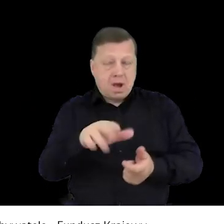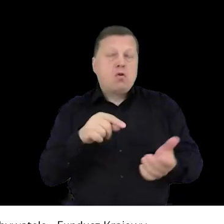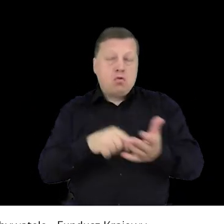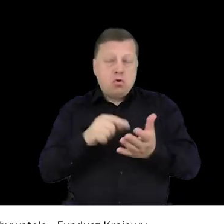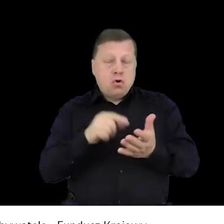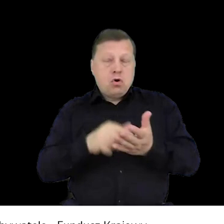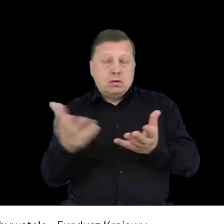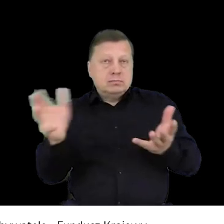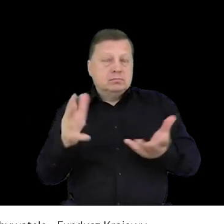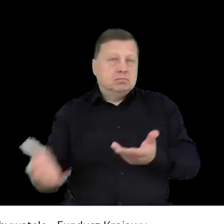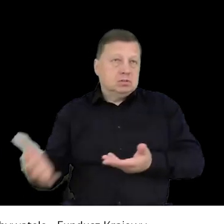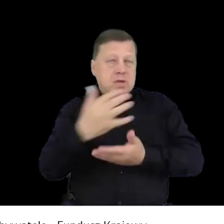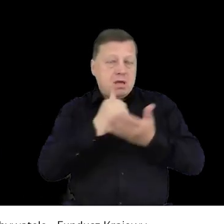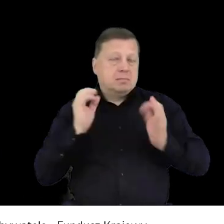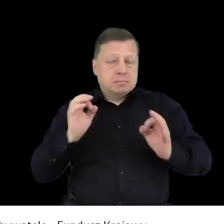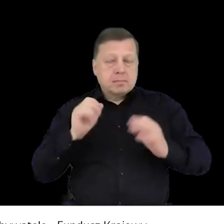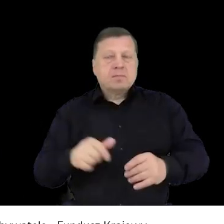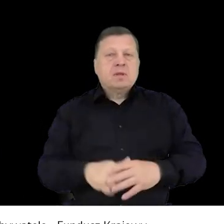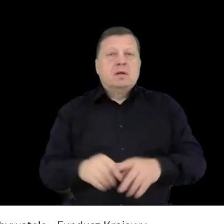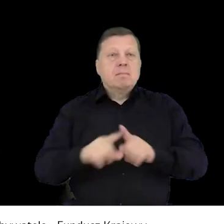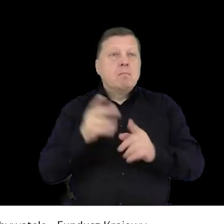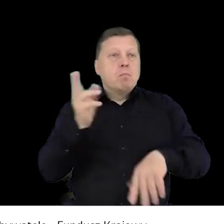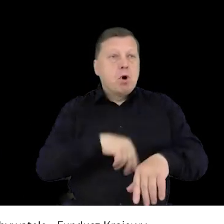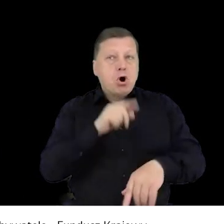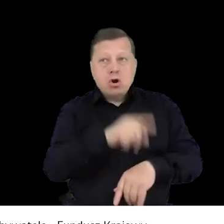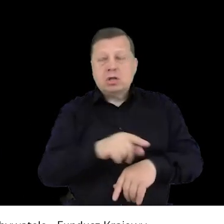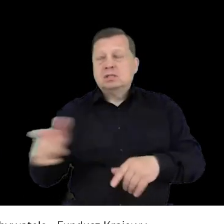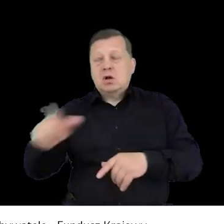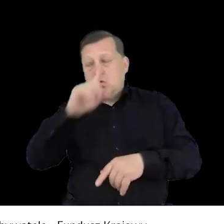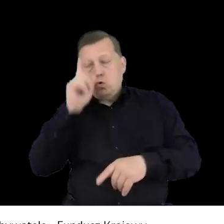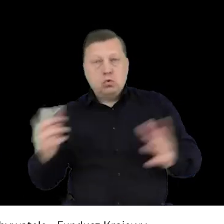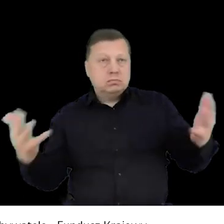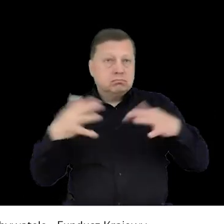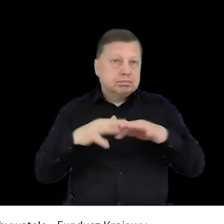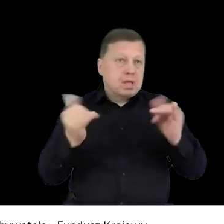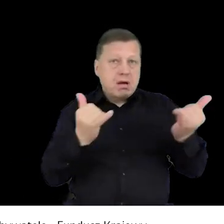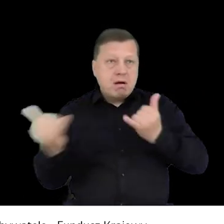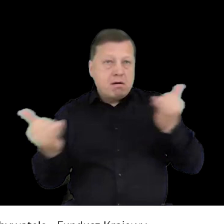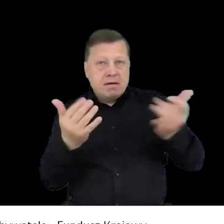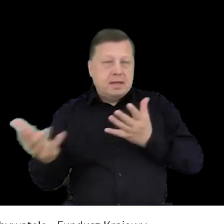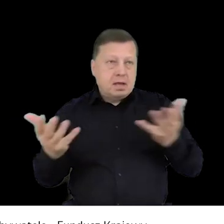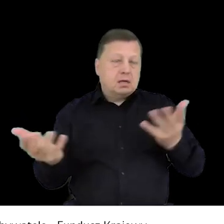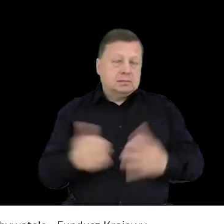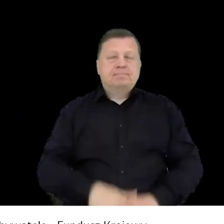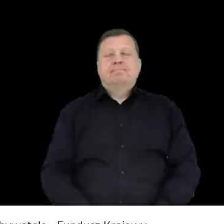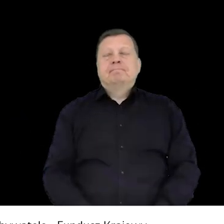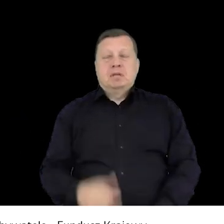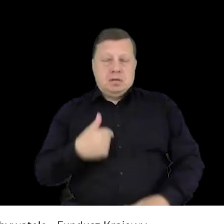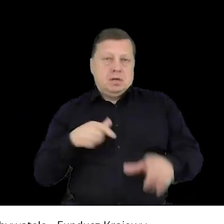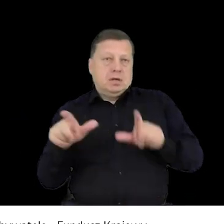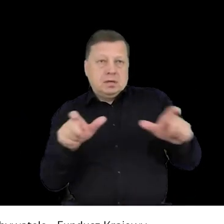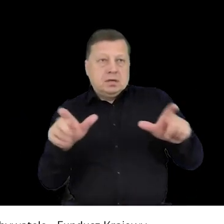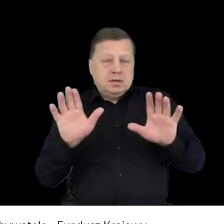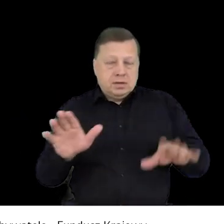jakie są ich interakcje z policją, czy z kontekstą z demonstracją, jeżeli się jakoś pojawia. Jak dane